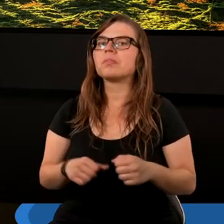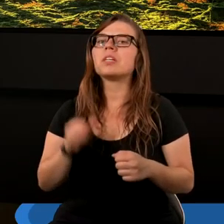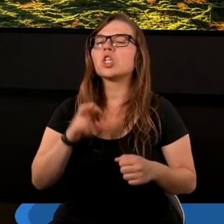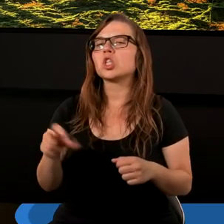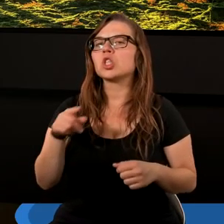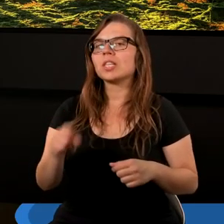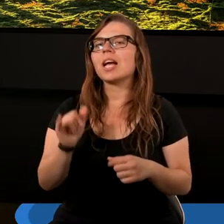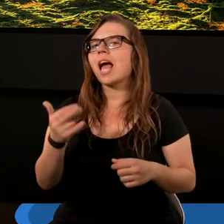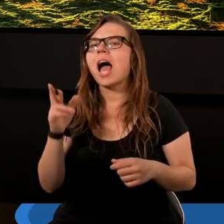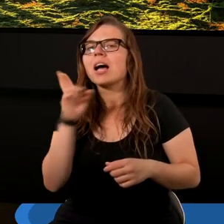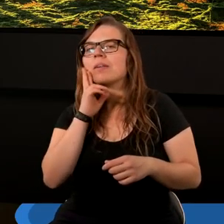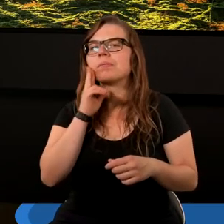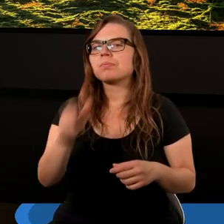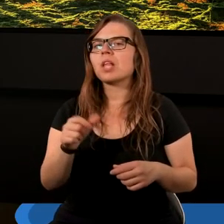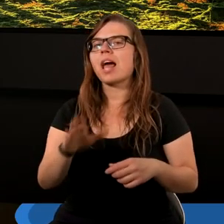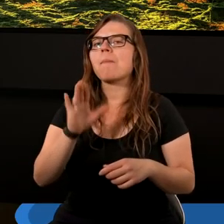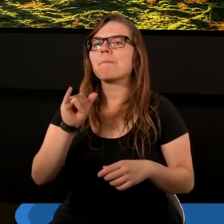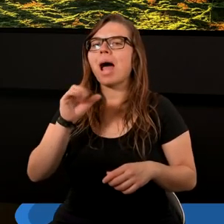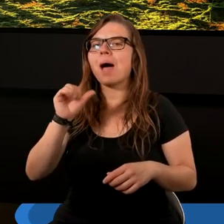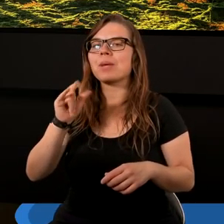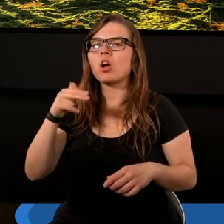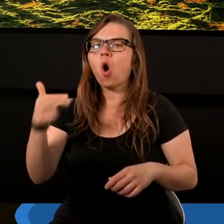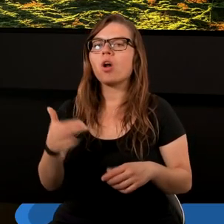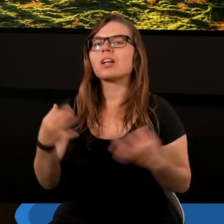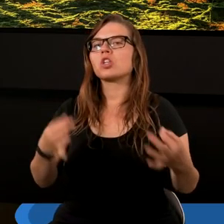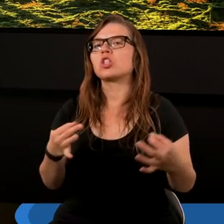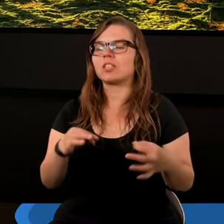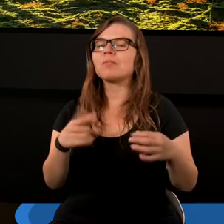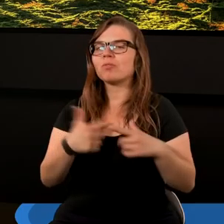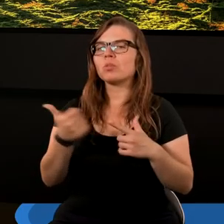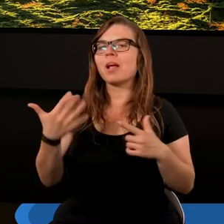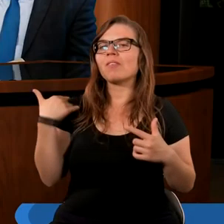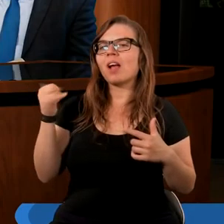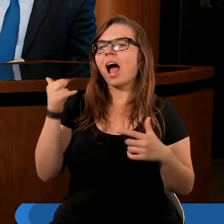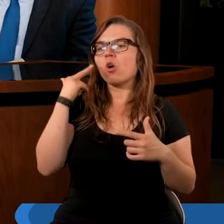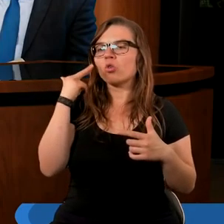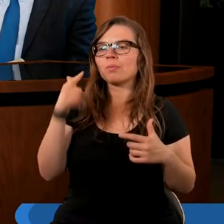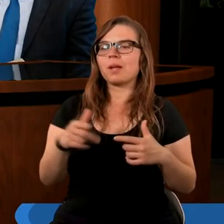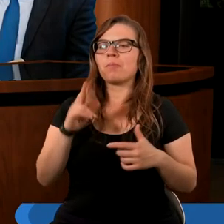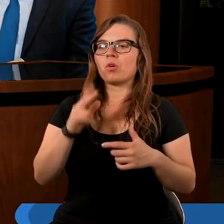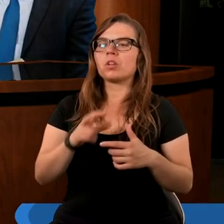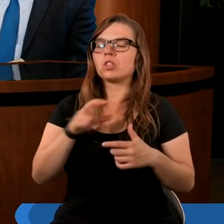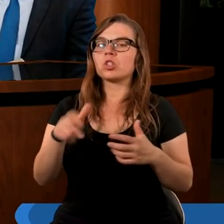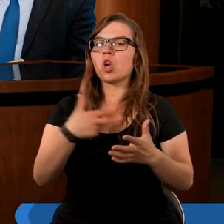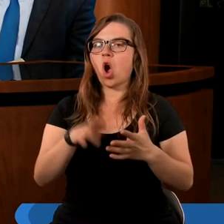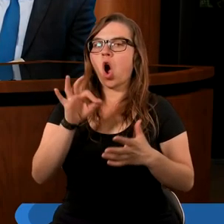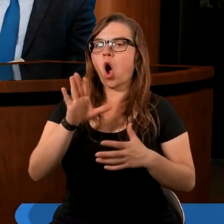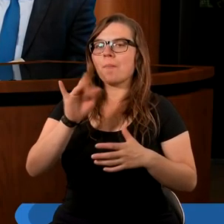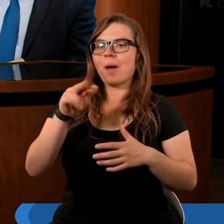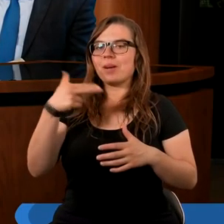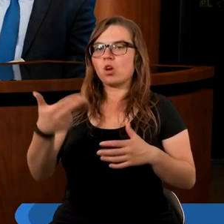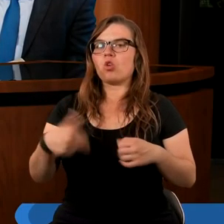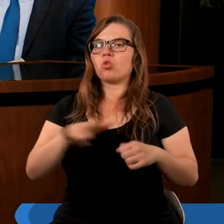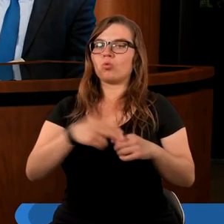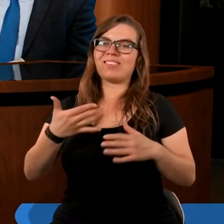Jak rozumiemy to pojęcie Babylon dzisiaj w XXI wieku? Czy chodzi o Babylon,